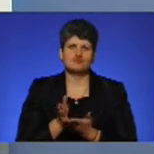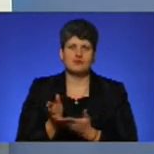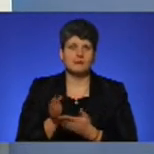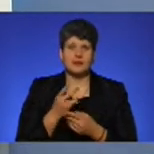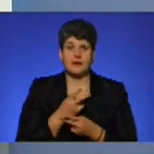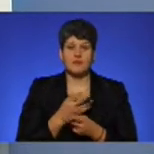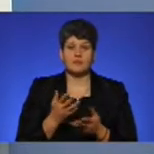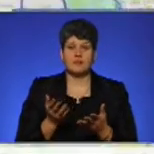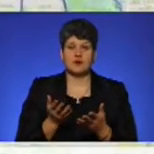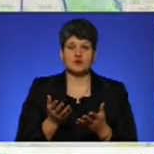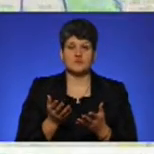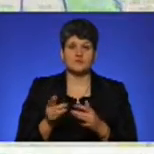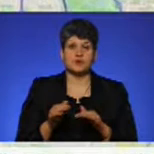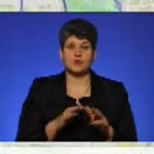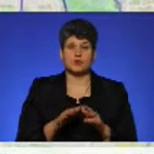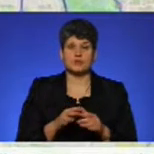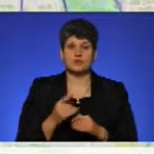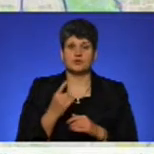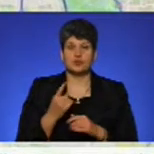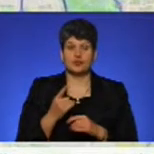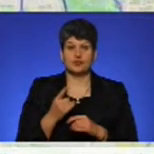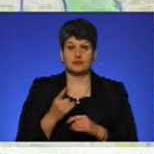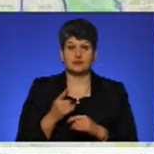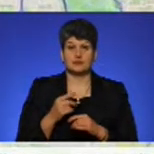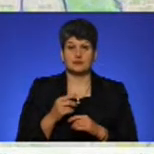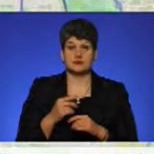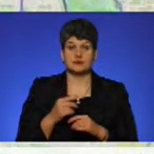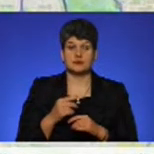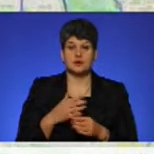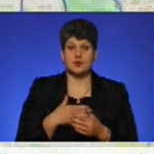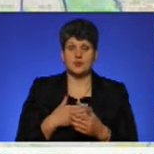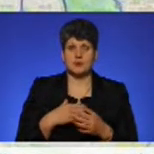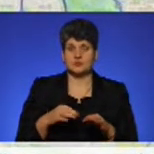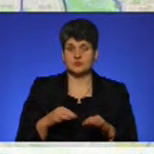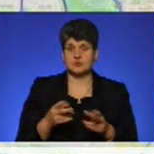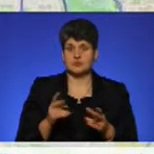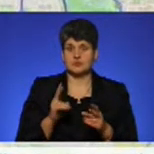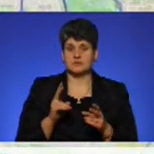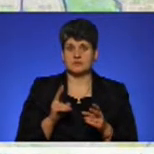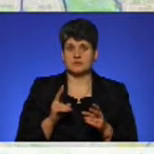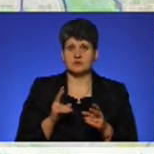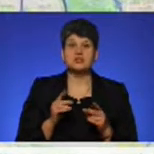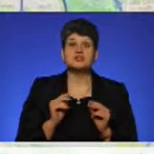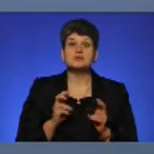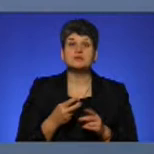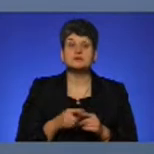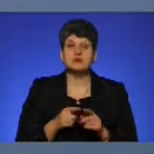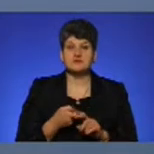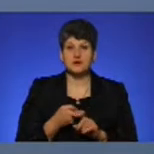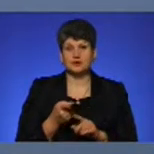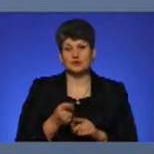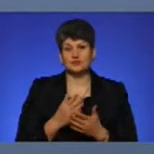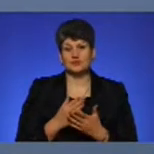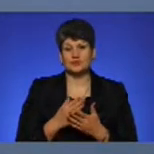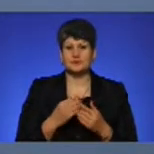побачили руху жодного транспортного засобу, громадського транспортного засобу. З чим це пов'язано? Тут є суб'єктивний